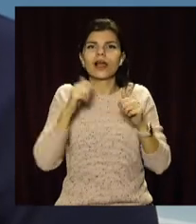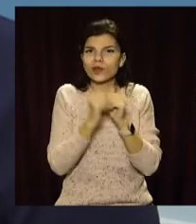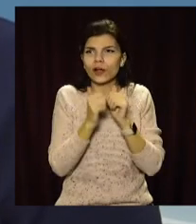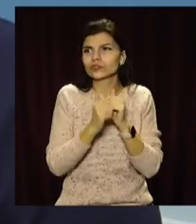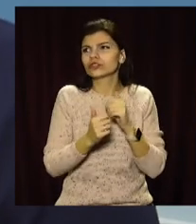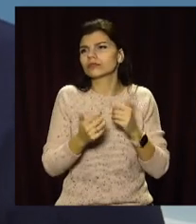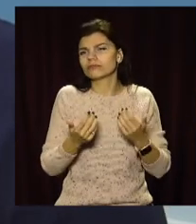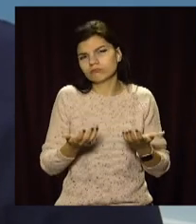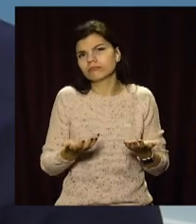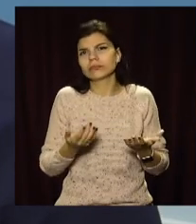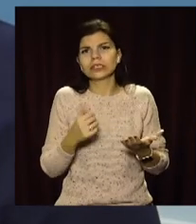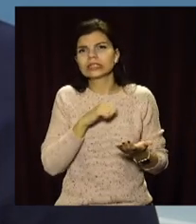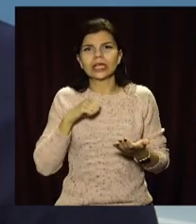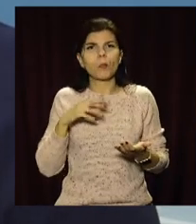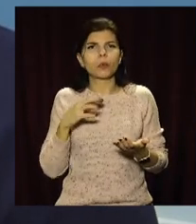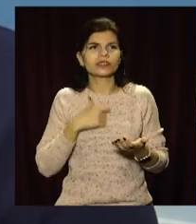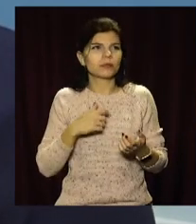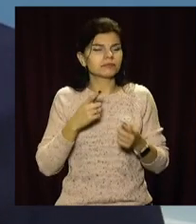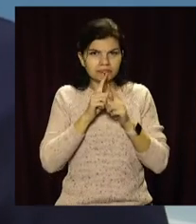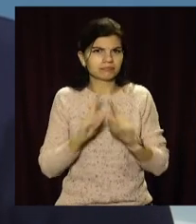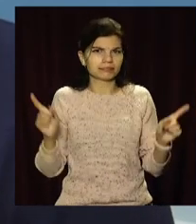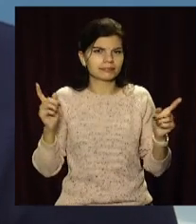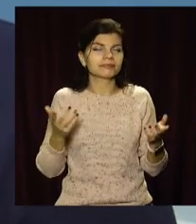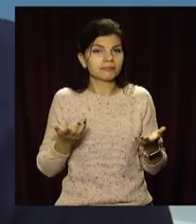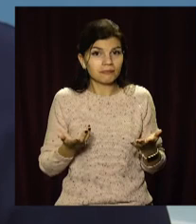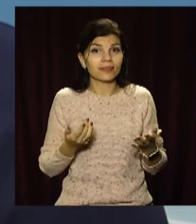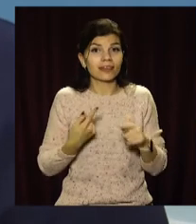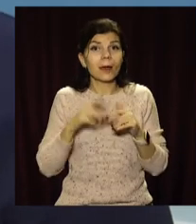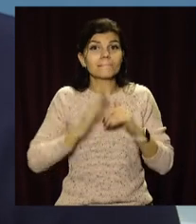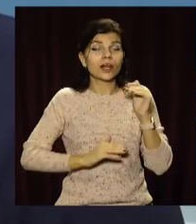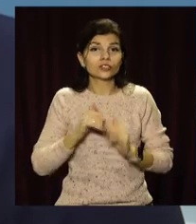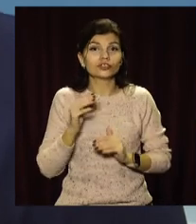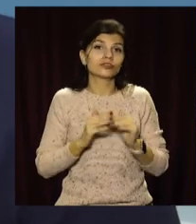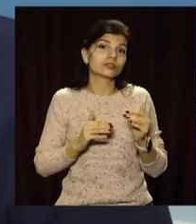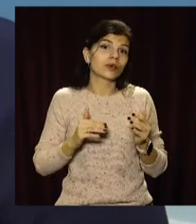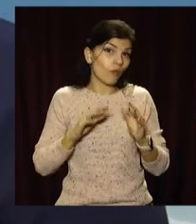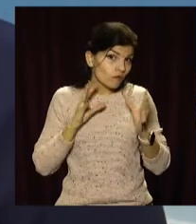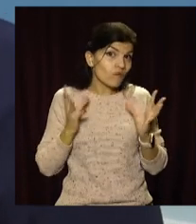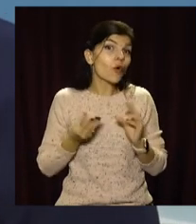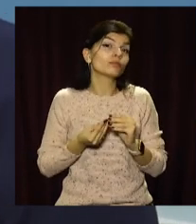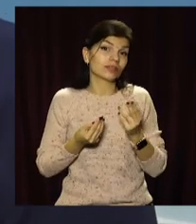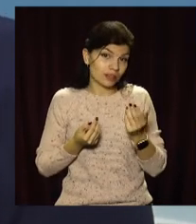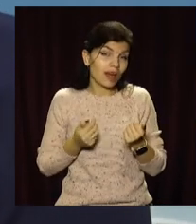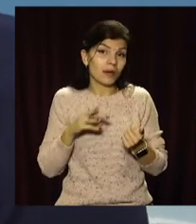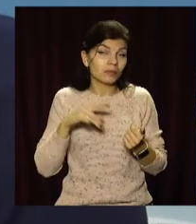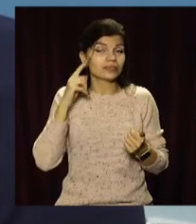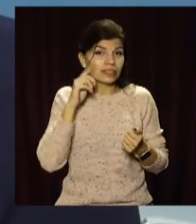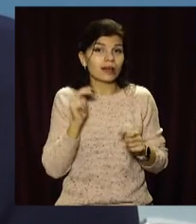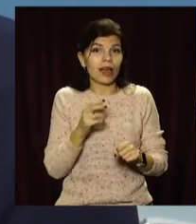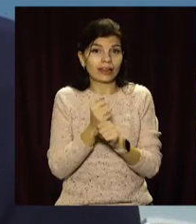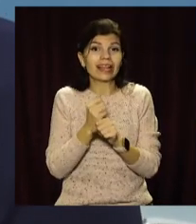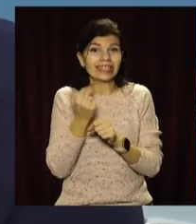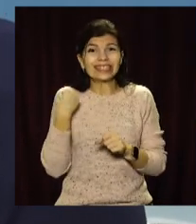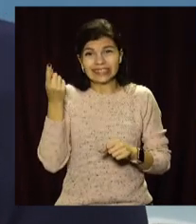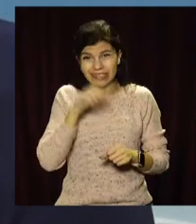кожне само по себе оригінальне. Тому практично, ну, спільне, ми знаємо, як це робити, але